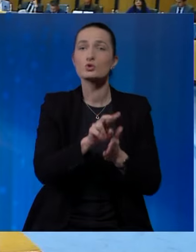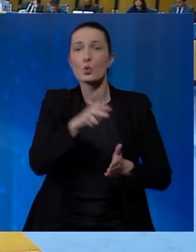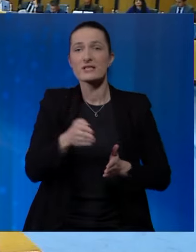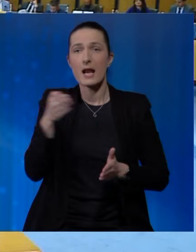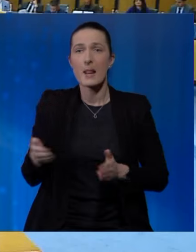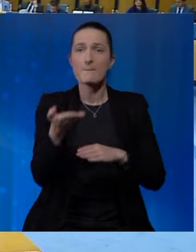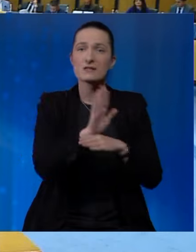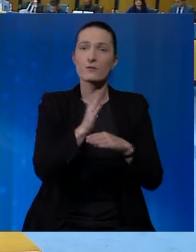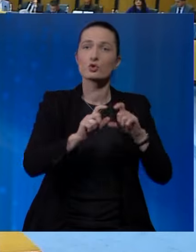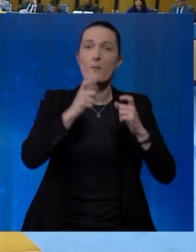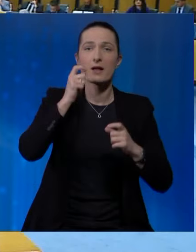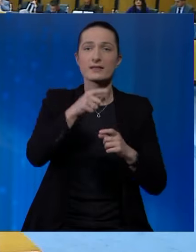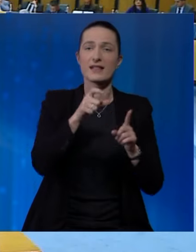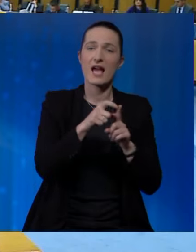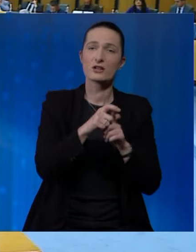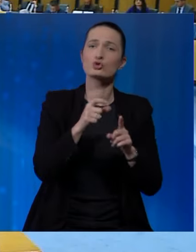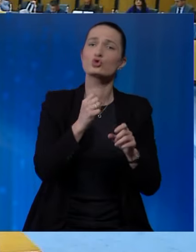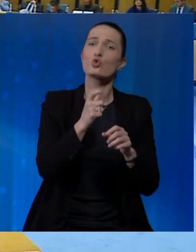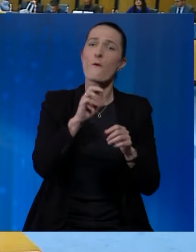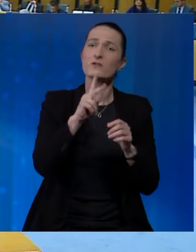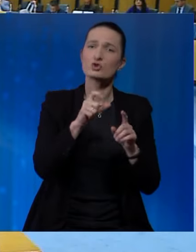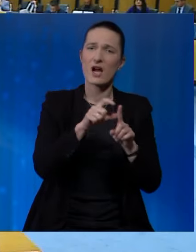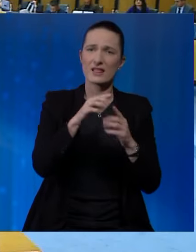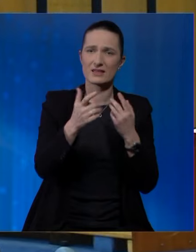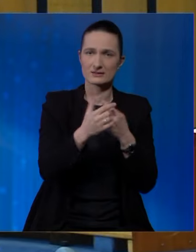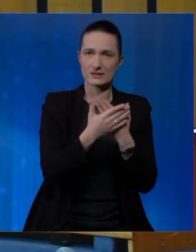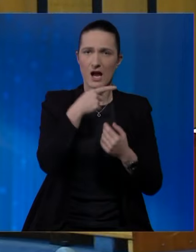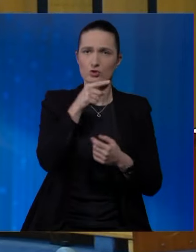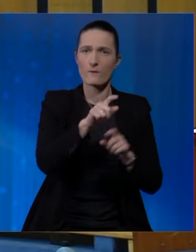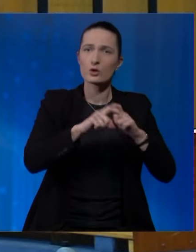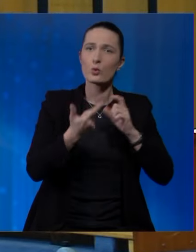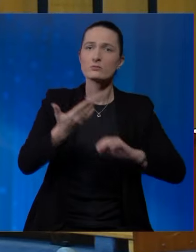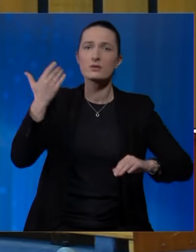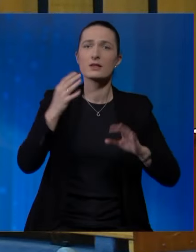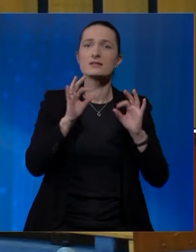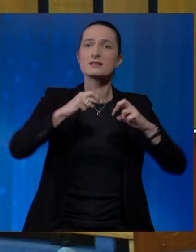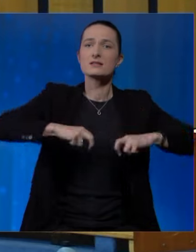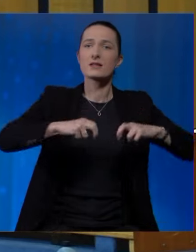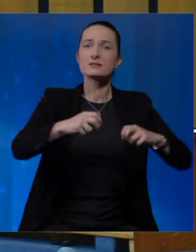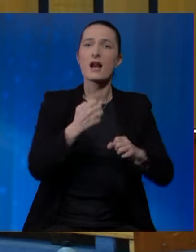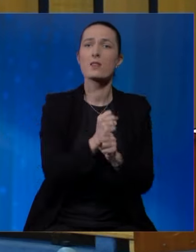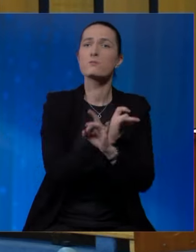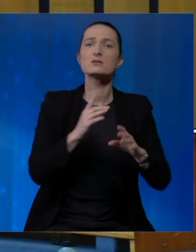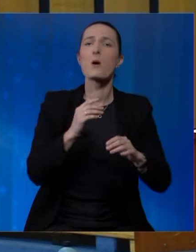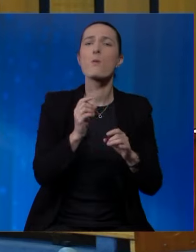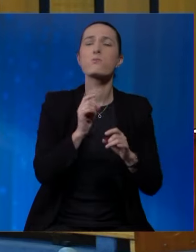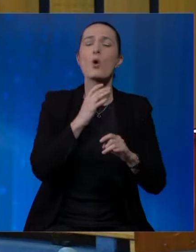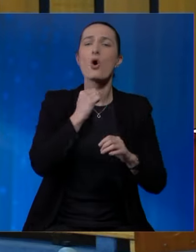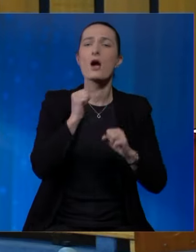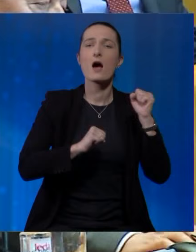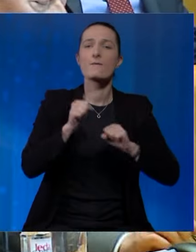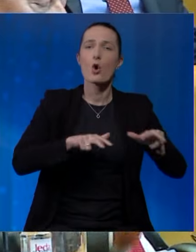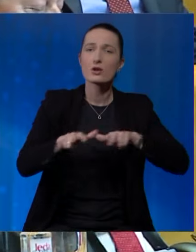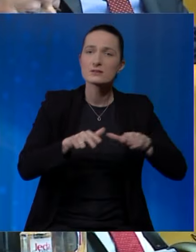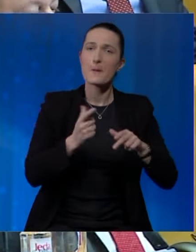strane, predsjedavajući domat Dragan Čović kaže da ovaj dom proteklih deset sjednica radi bez ikakve koordinacije partnera u